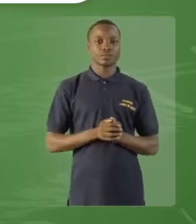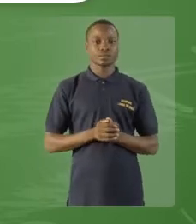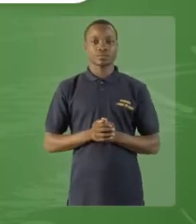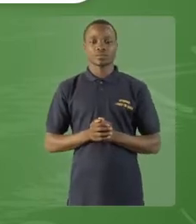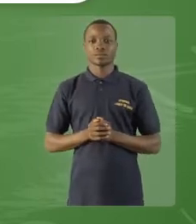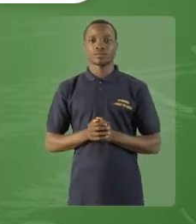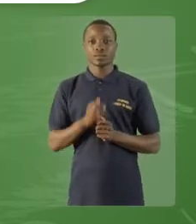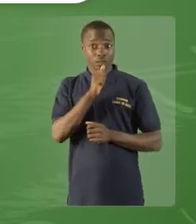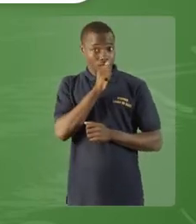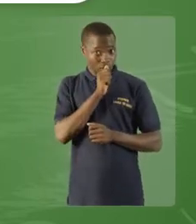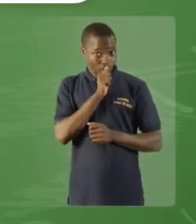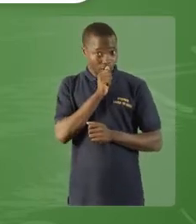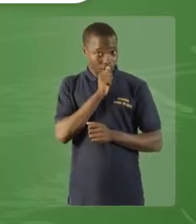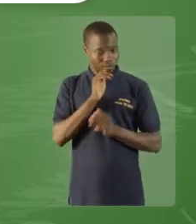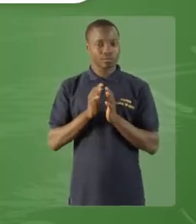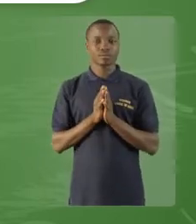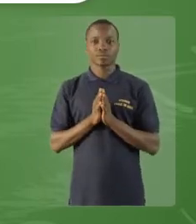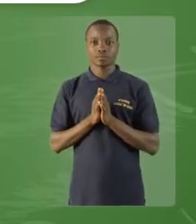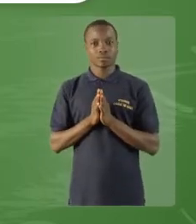ici au tableau.